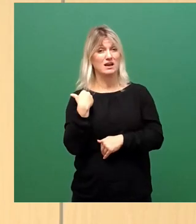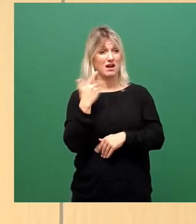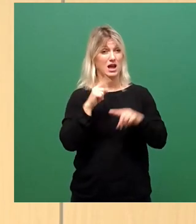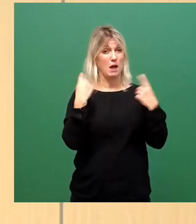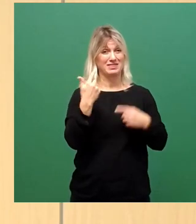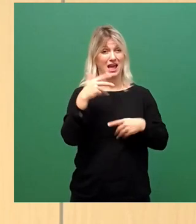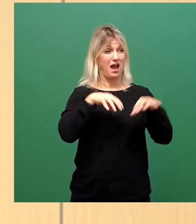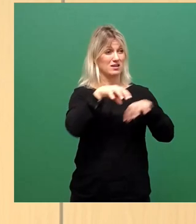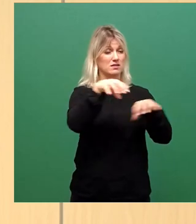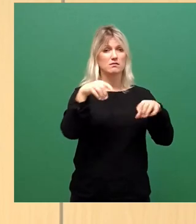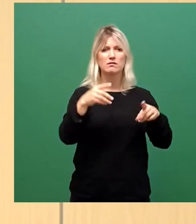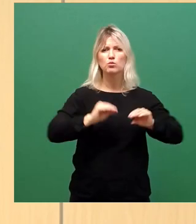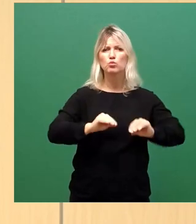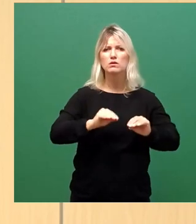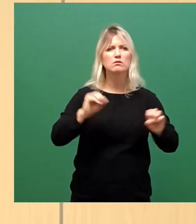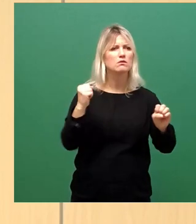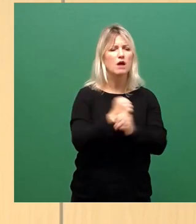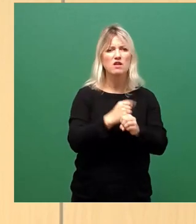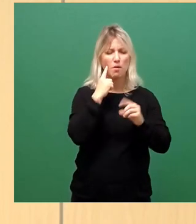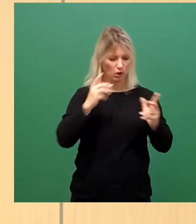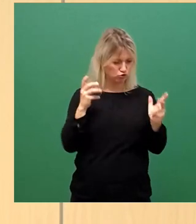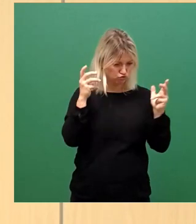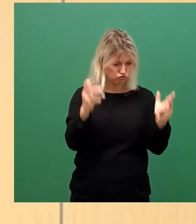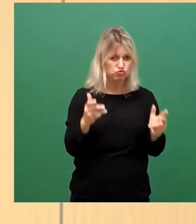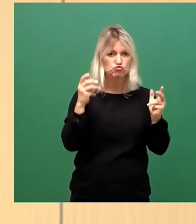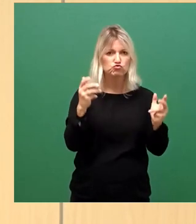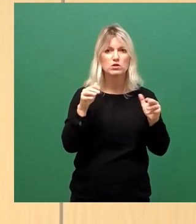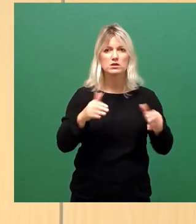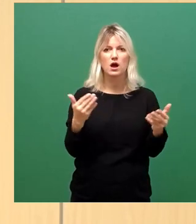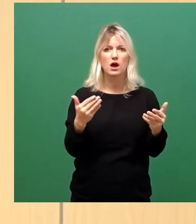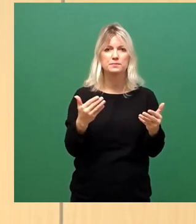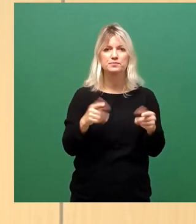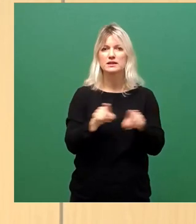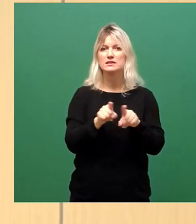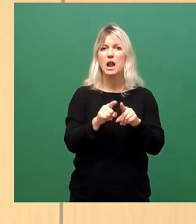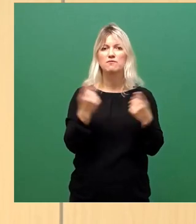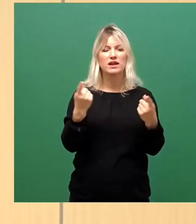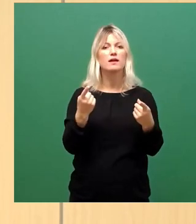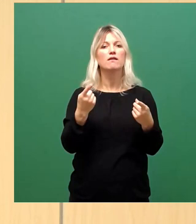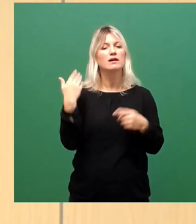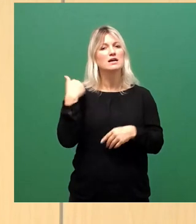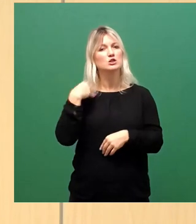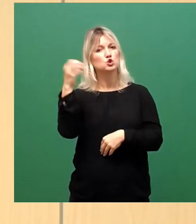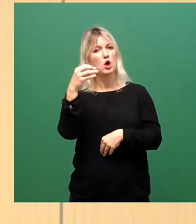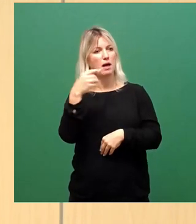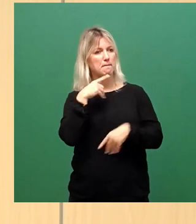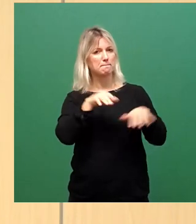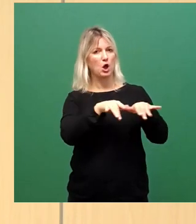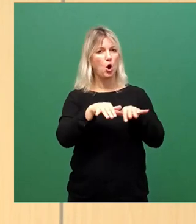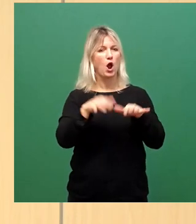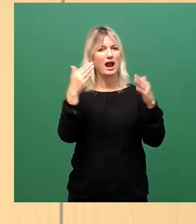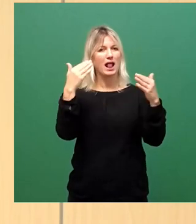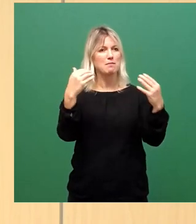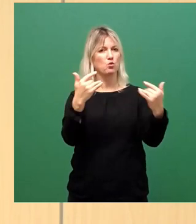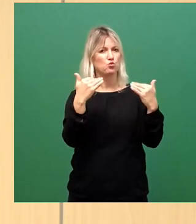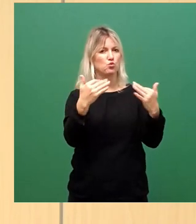Unterricht mehr, das braust nämlich ein bisschen. Das ist wie mit den mobilen Klimageräten, die im Sommer mal in Büros stehen. Insofern bin ich da sehr skeptisch.